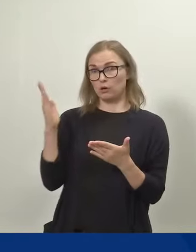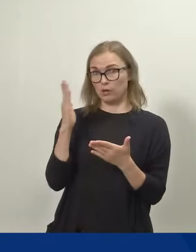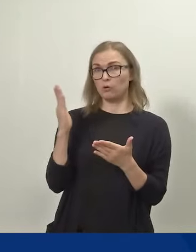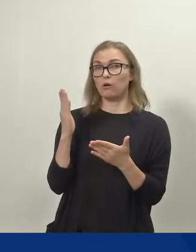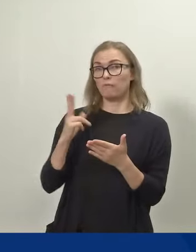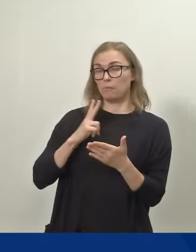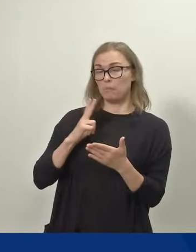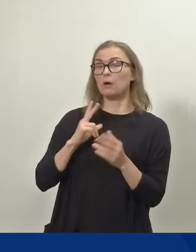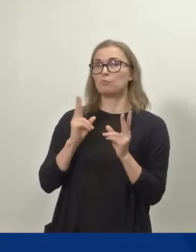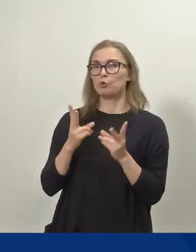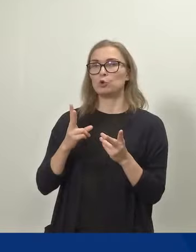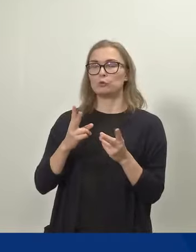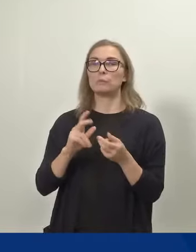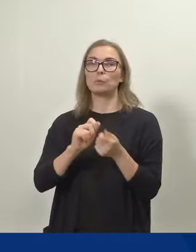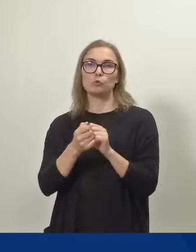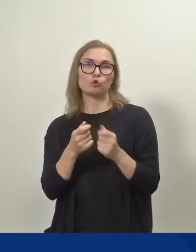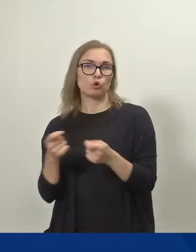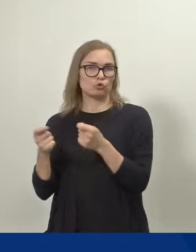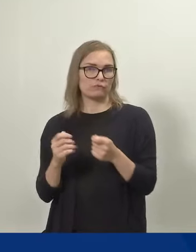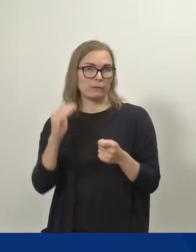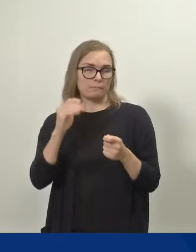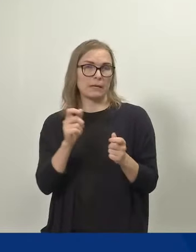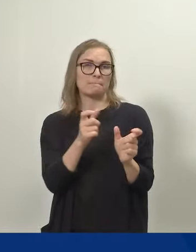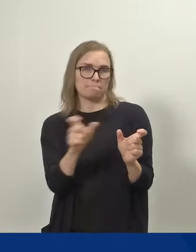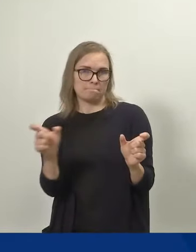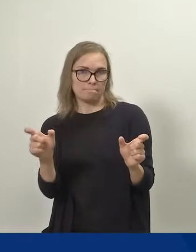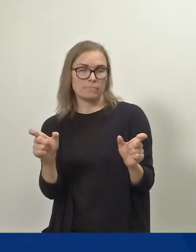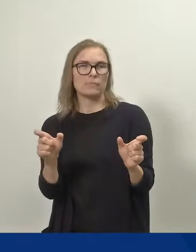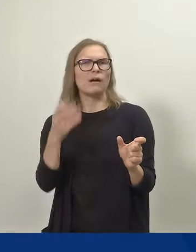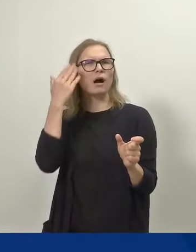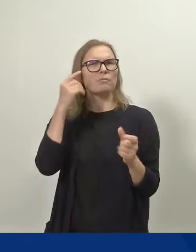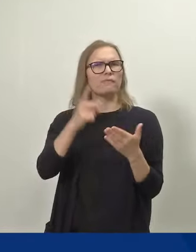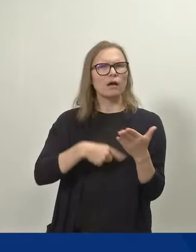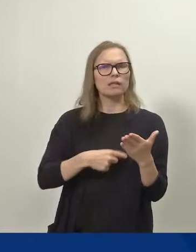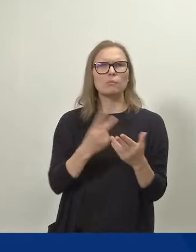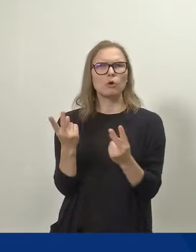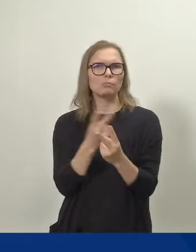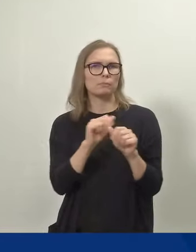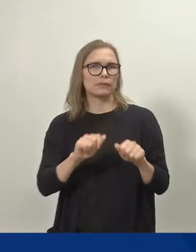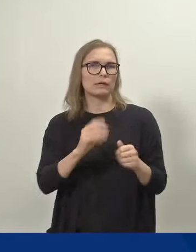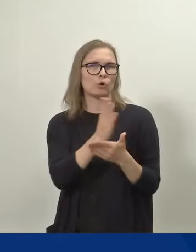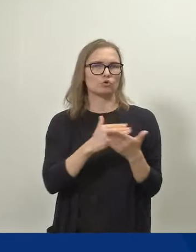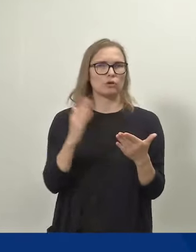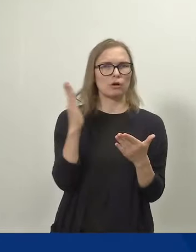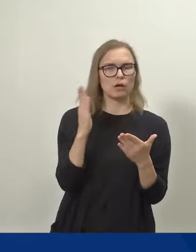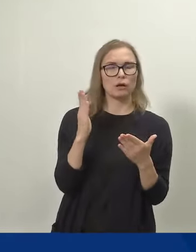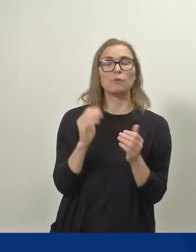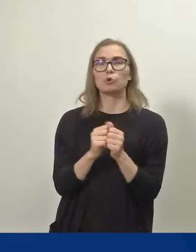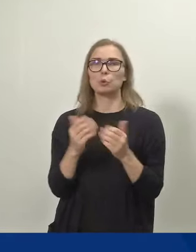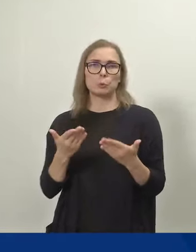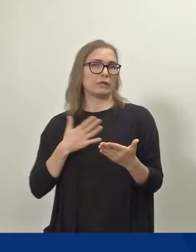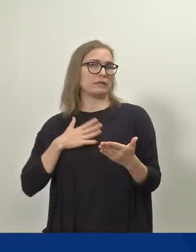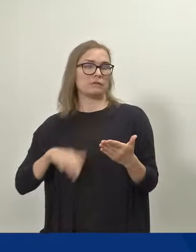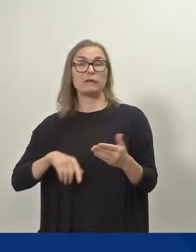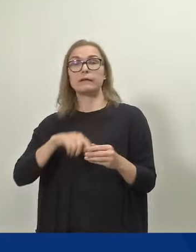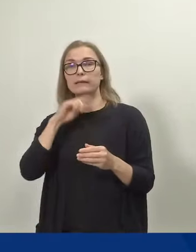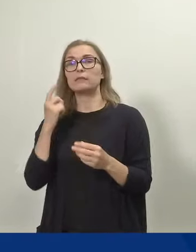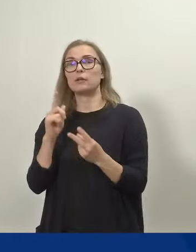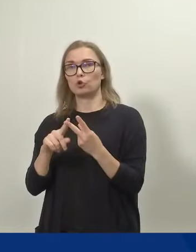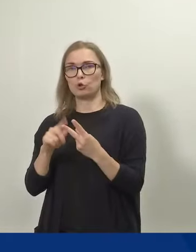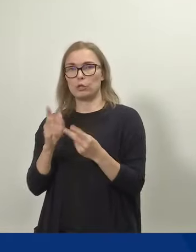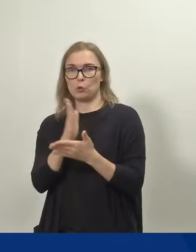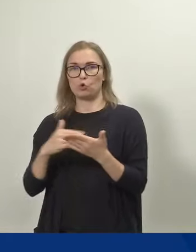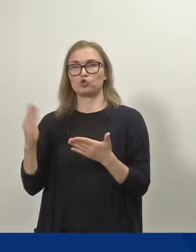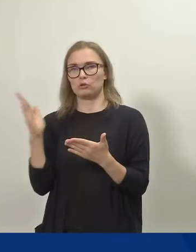sillä tavalla, että aiemmin on ollut edellytystä molemmat tekevät osa-aikaisesti. Nyt ei tarvitse molempien, toinen voi tehdä osa-aikaisesti